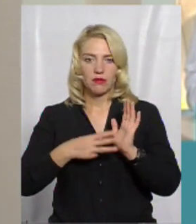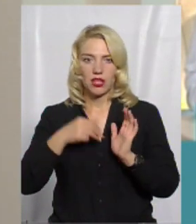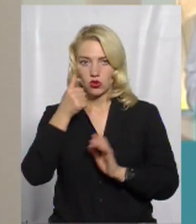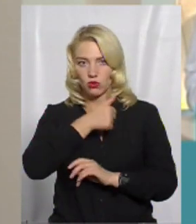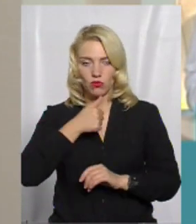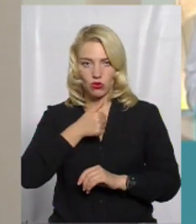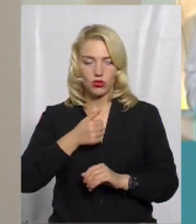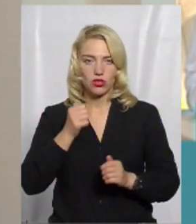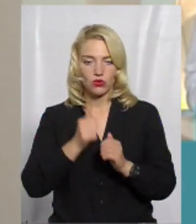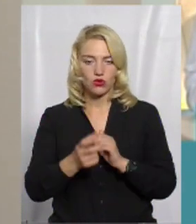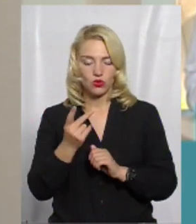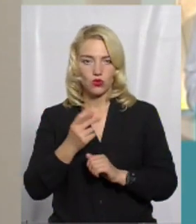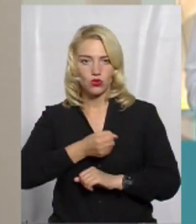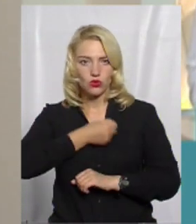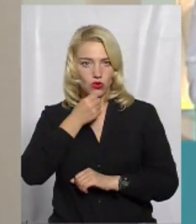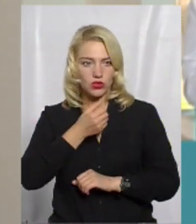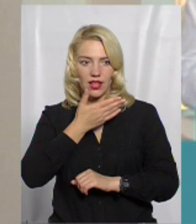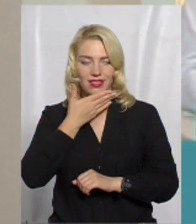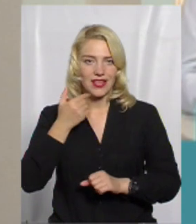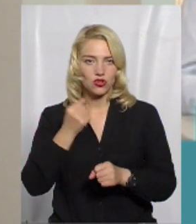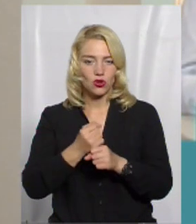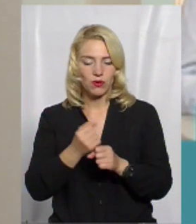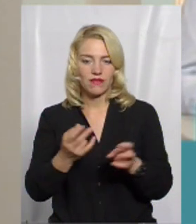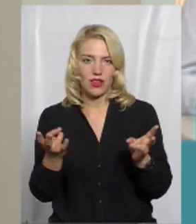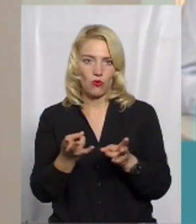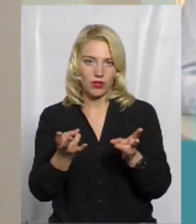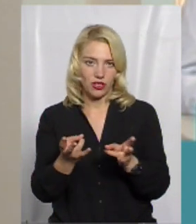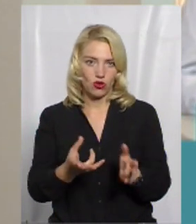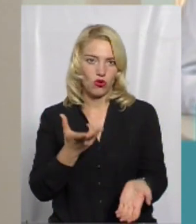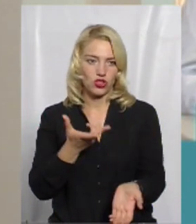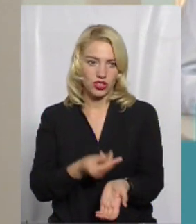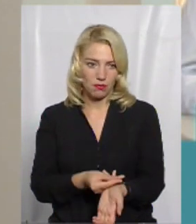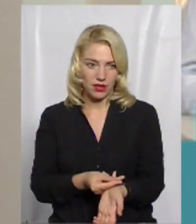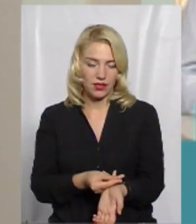році кожен другий дорослий не зробив необхідного щеплення.